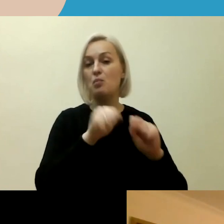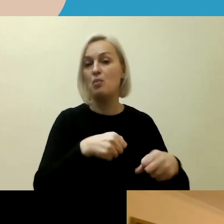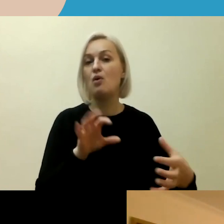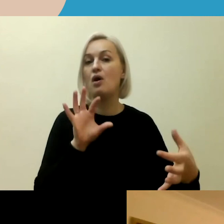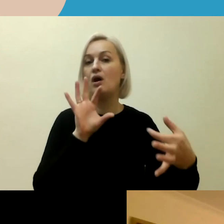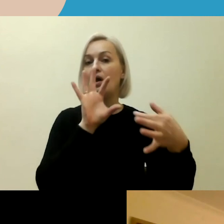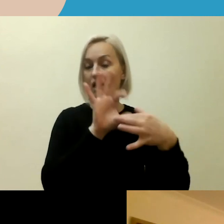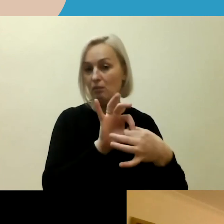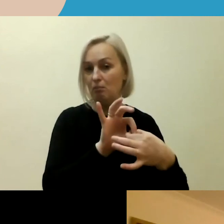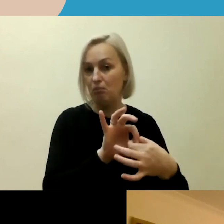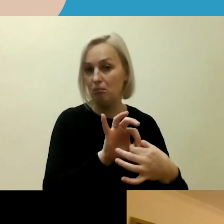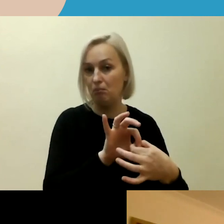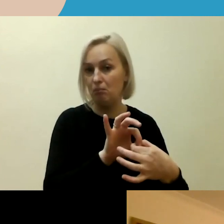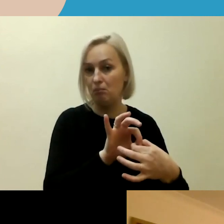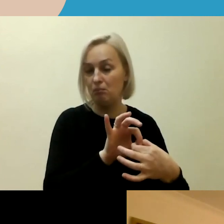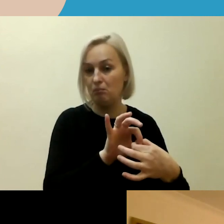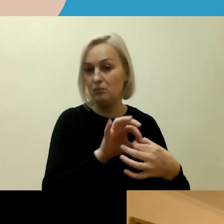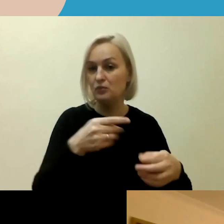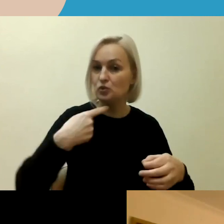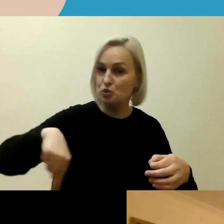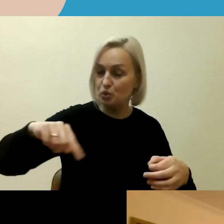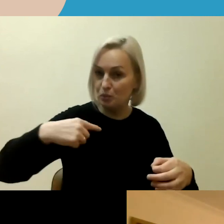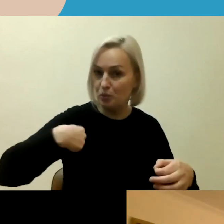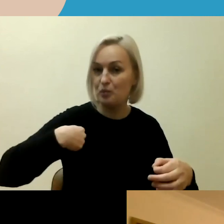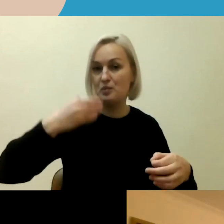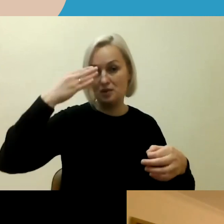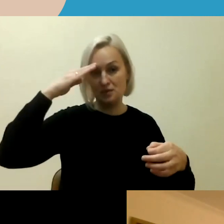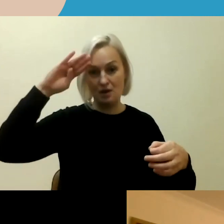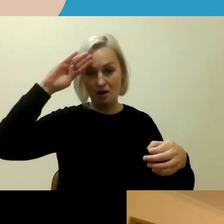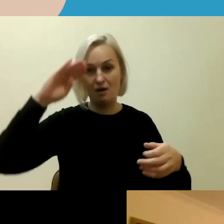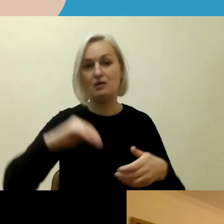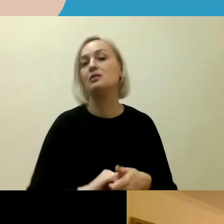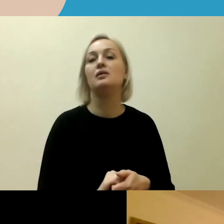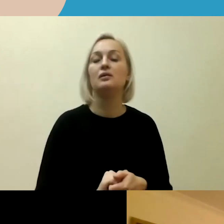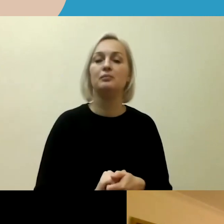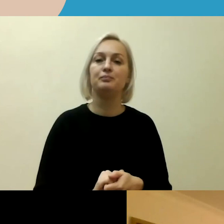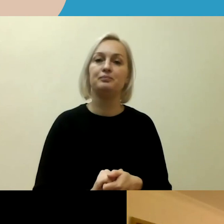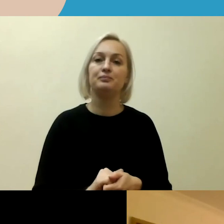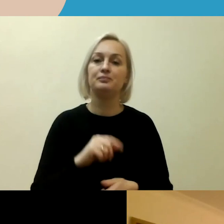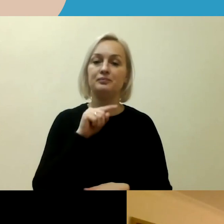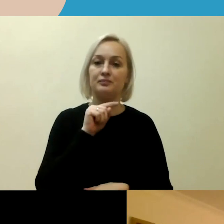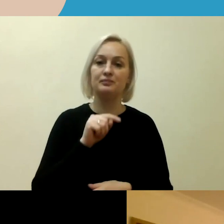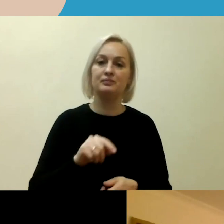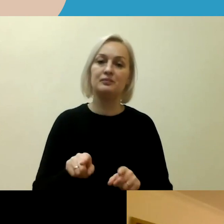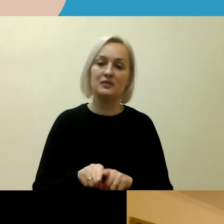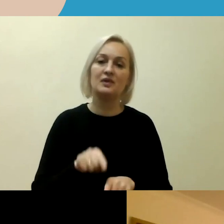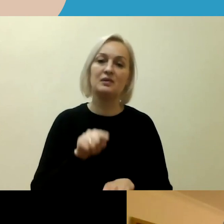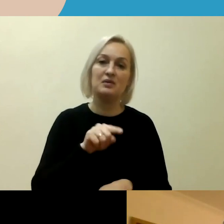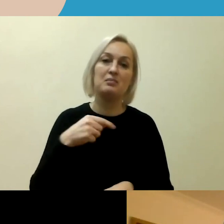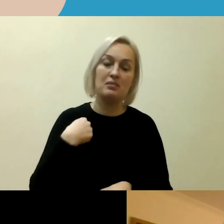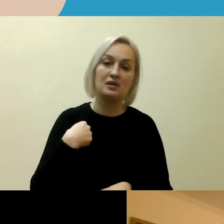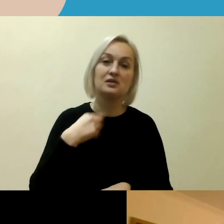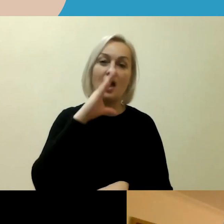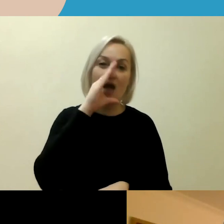su mumis, nes mes tuos pokčius, kuriuos įgyvendinome, jie tikrai nedaug kainuoja. Iš esmės,